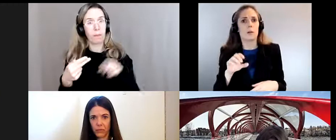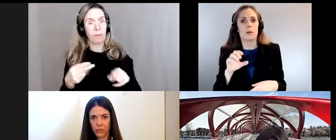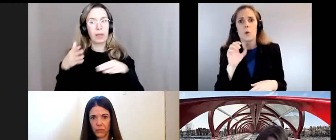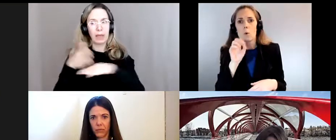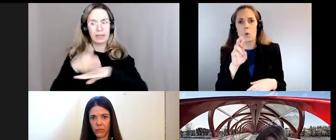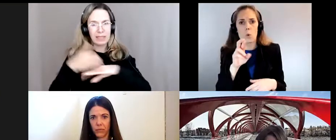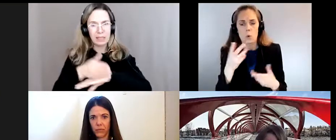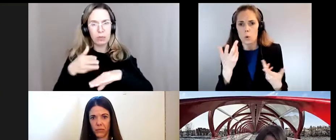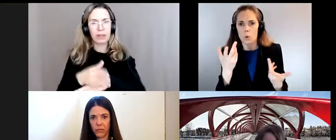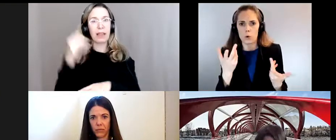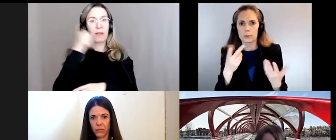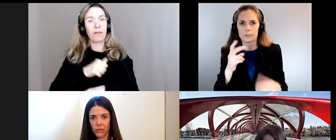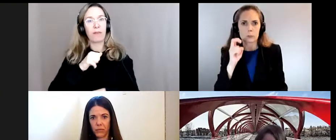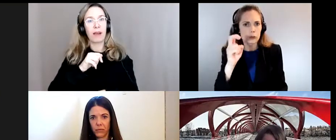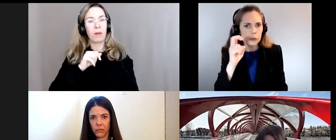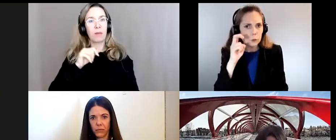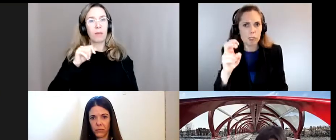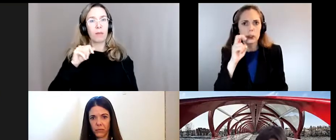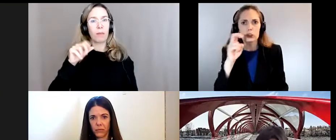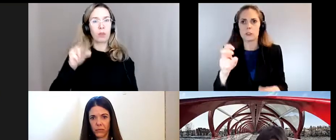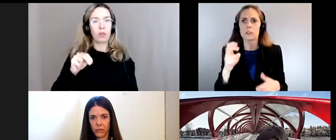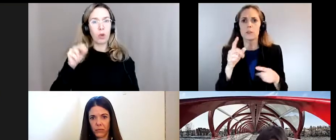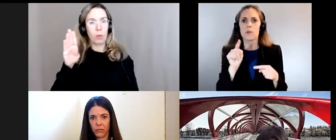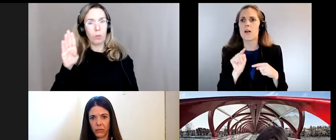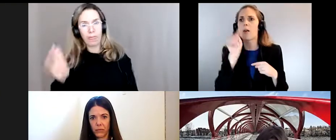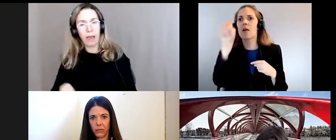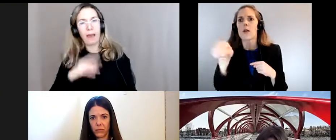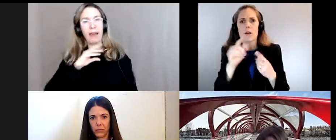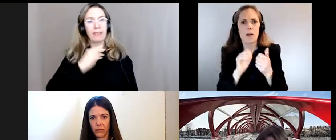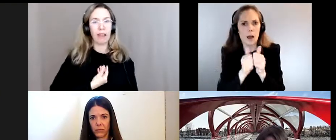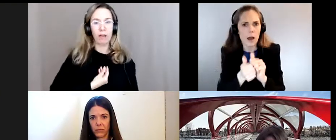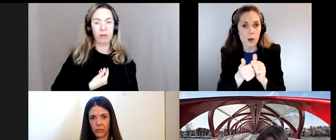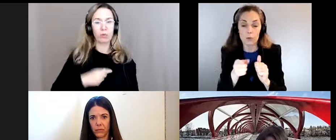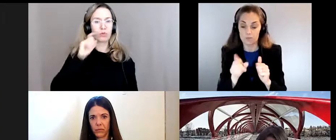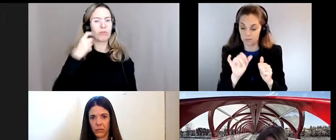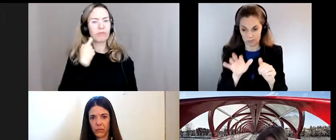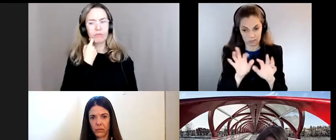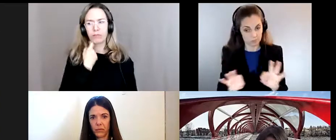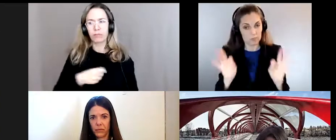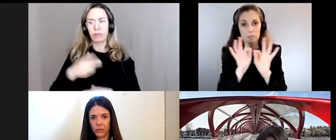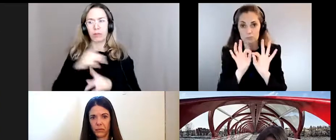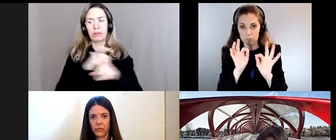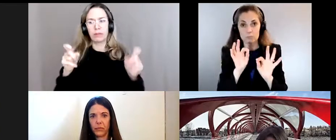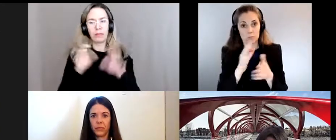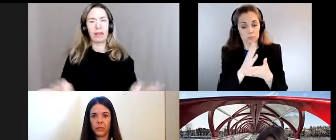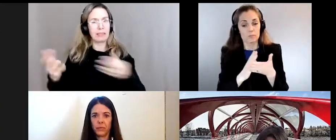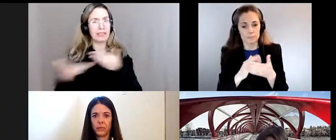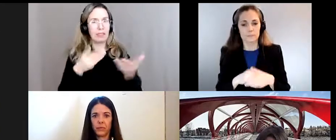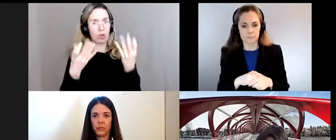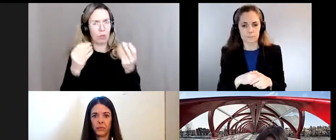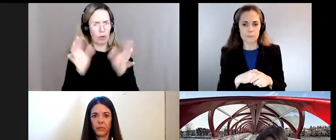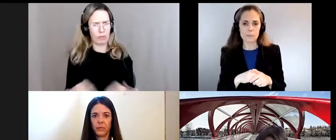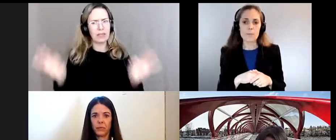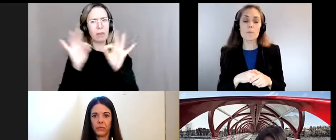'accessibilité les femmes trans ou non-binaires en situation de handicap qui n'ont pas accès à différents services c'est très important et je crois